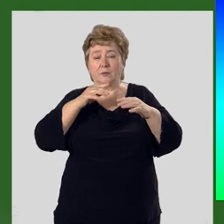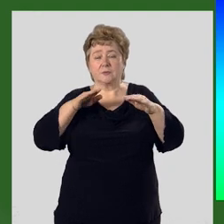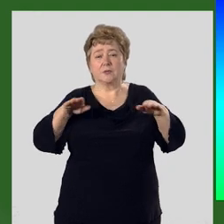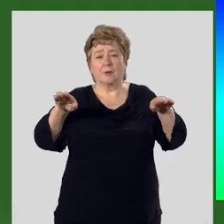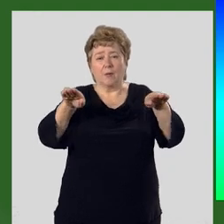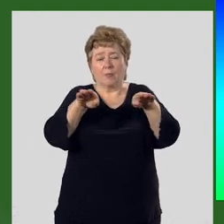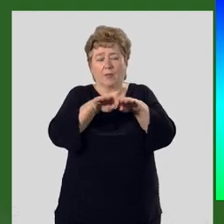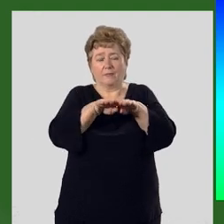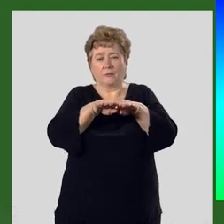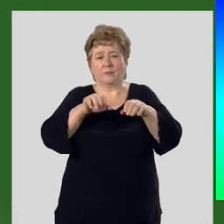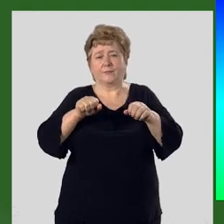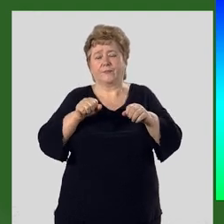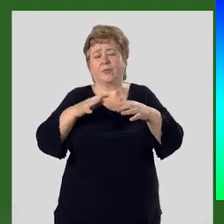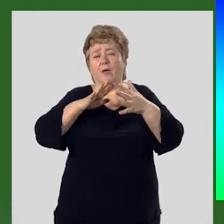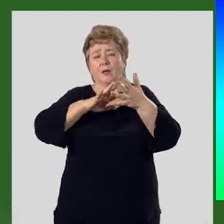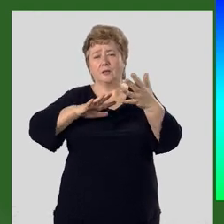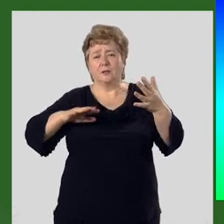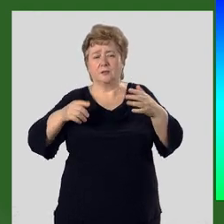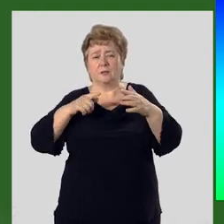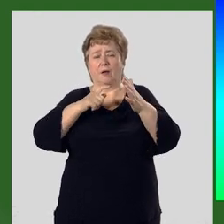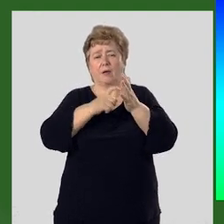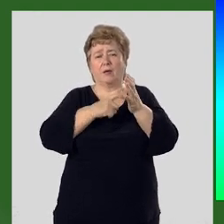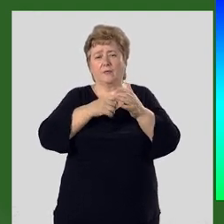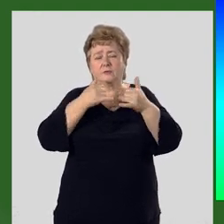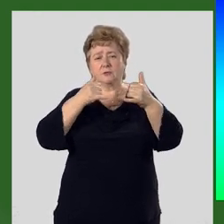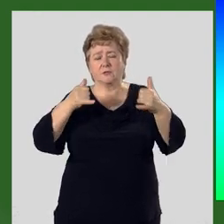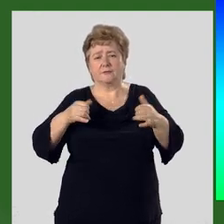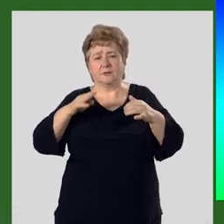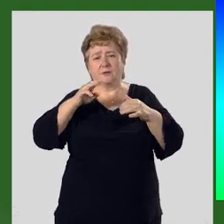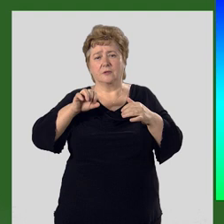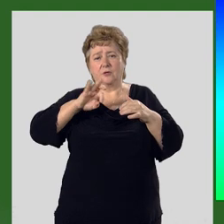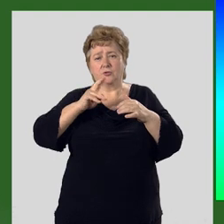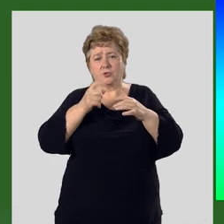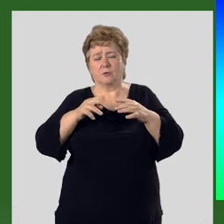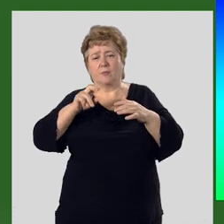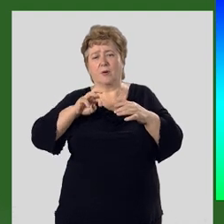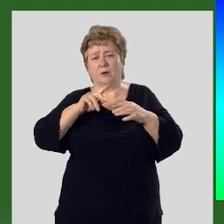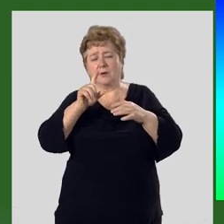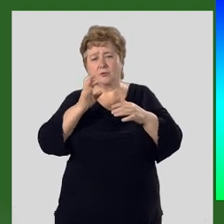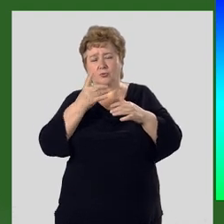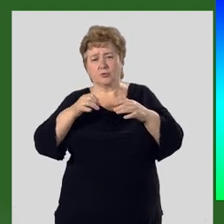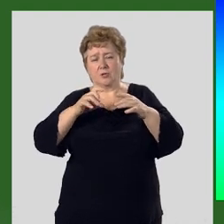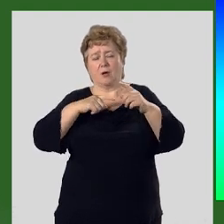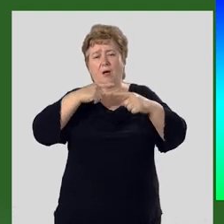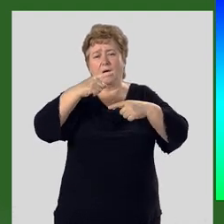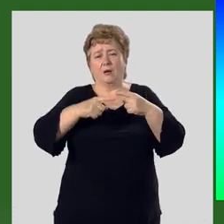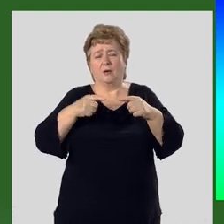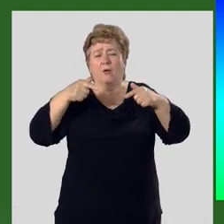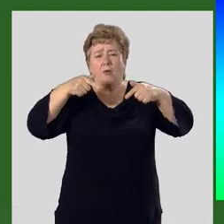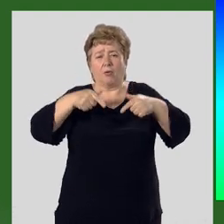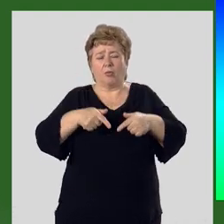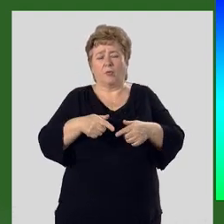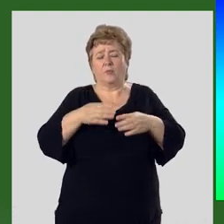платформенными. Длительное геологическое развитие Теньшаня в Палеозойскую эру привело к